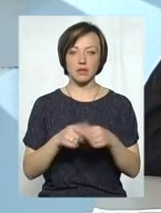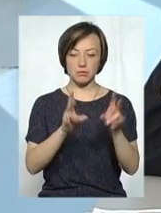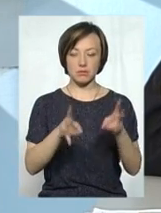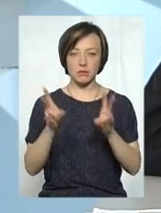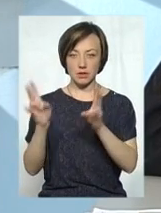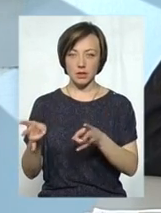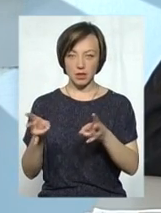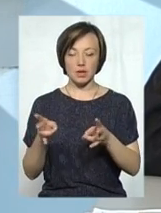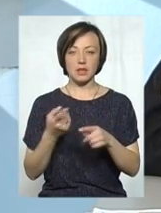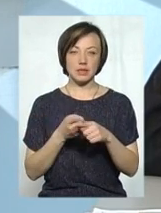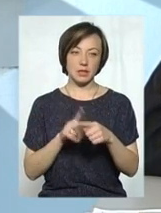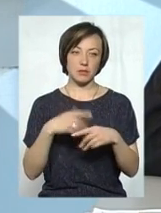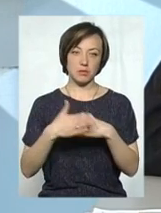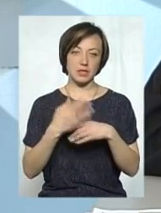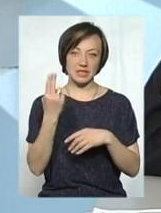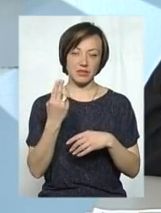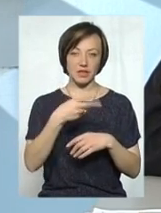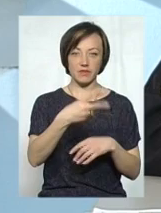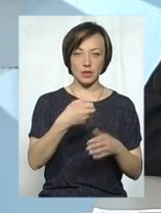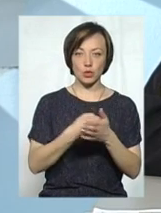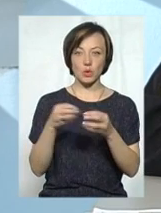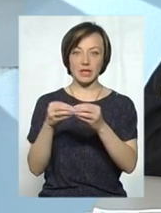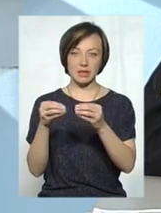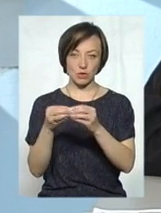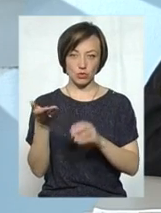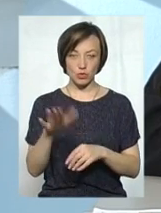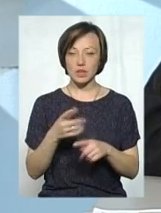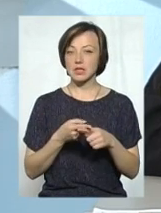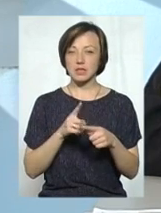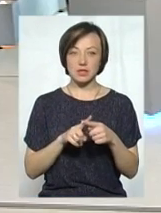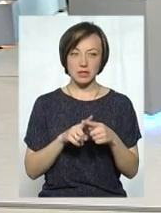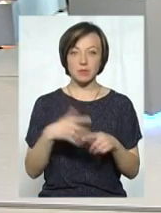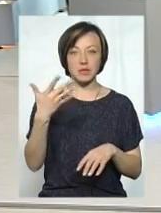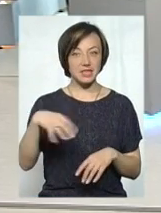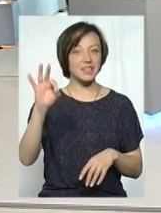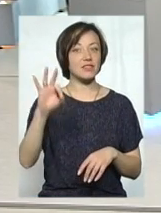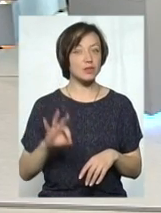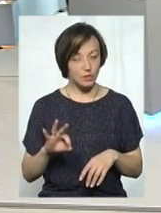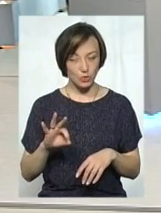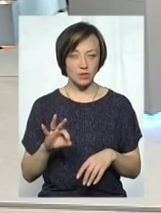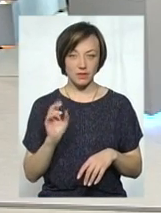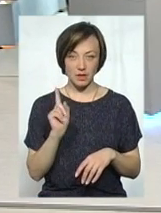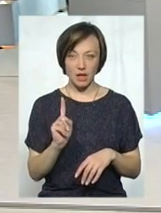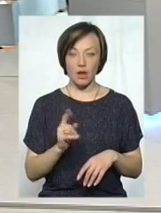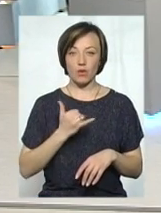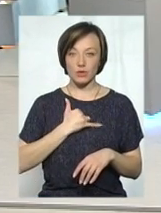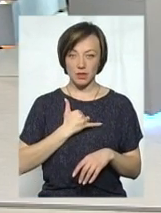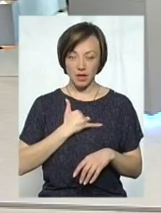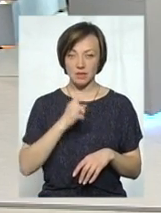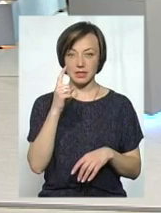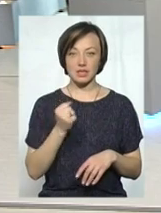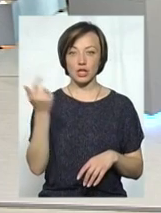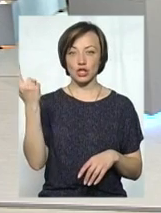постраждалими, це, якщо взяти по цифрах, з 20 до 10. На 50%? На 50% за